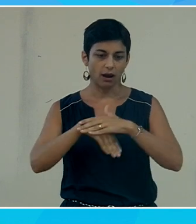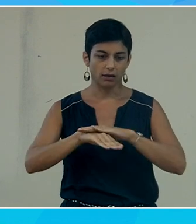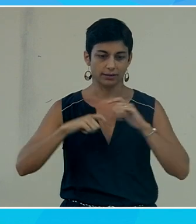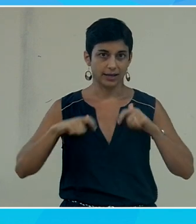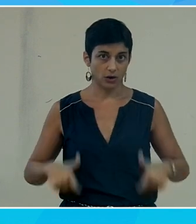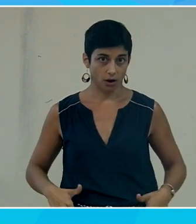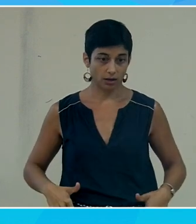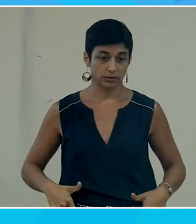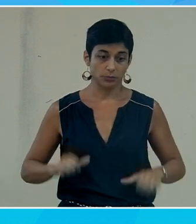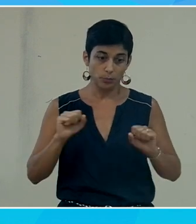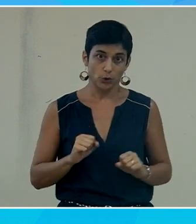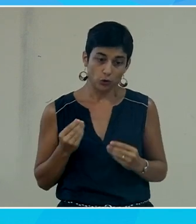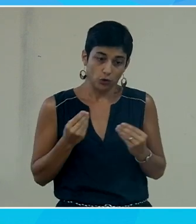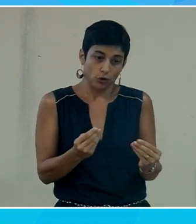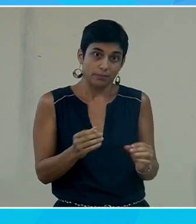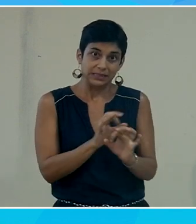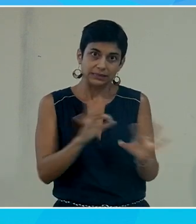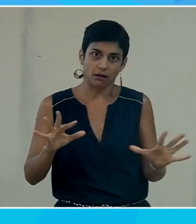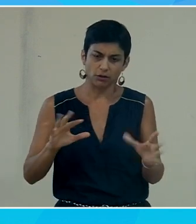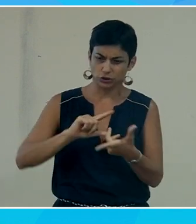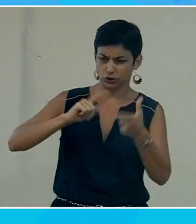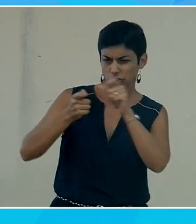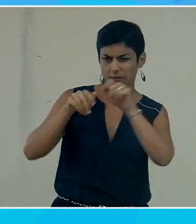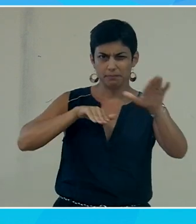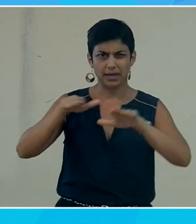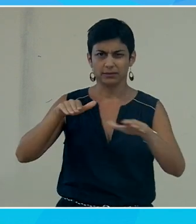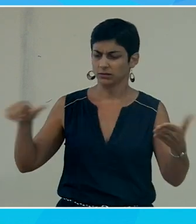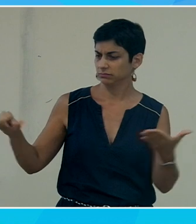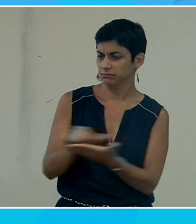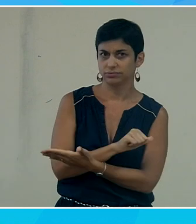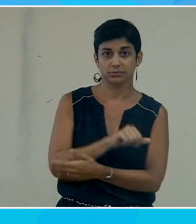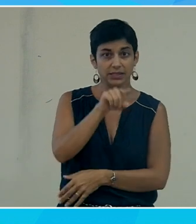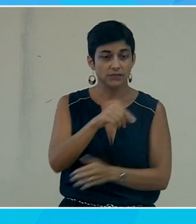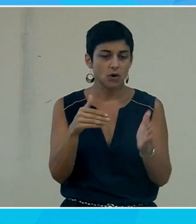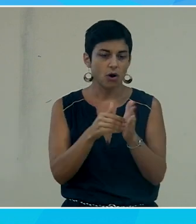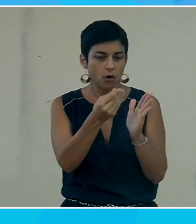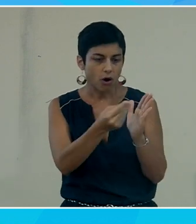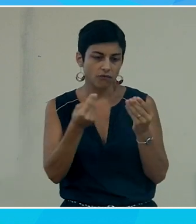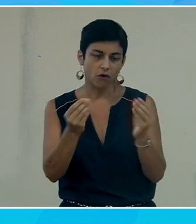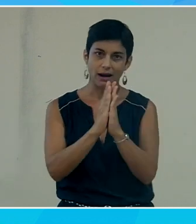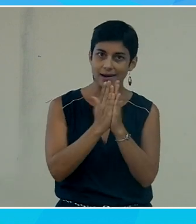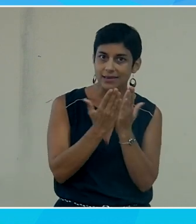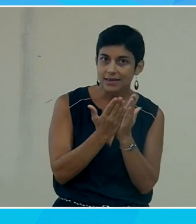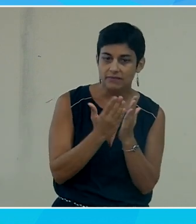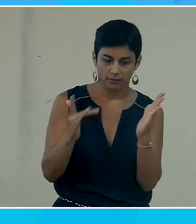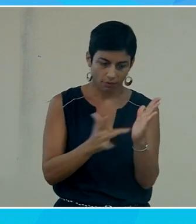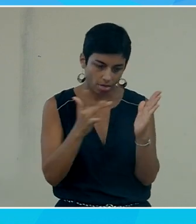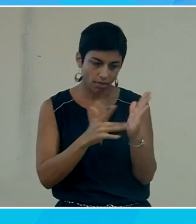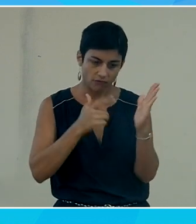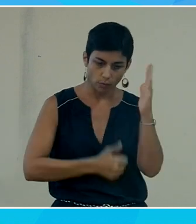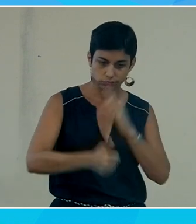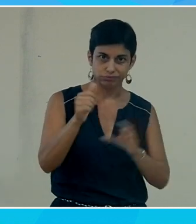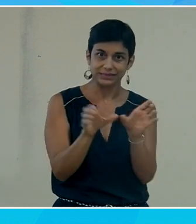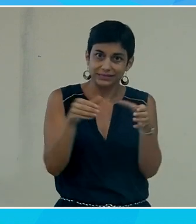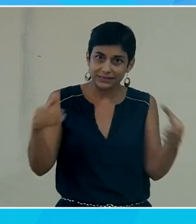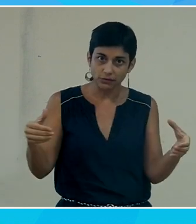arriver sans casser les mécanismes existants aujourd'hui parce qu'il faut encore que les enfants soient sur des ouvrages il faut encore leur apprendre aussi à chercher dans un dictionnaire